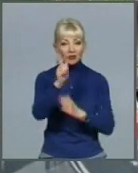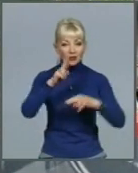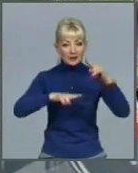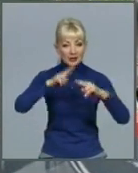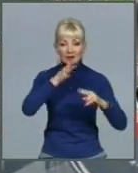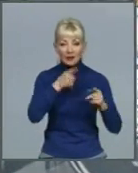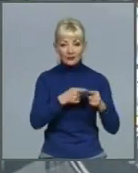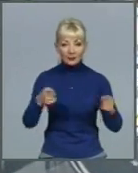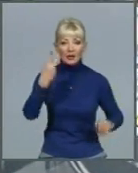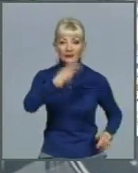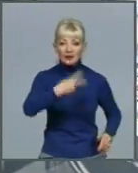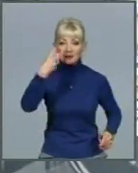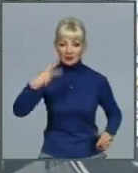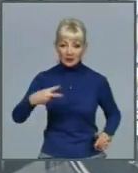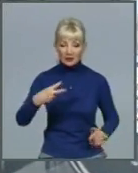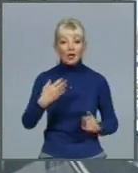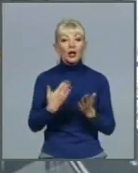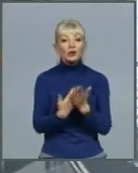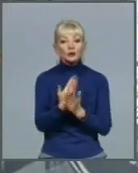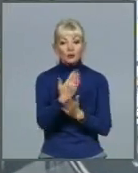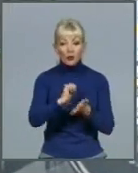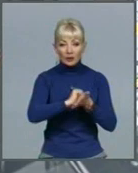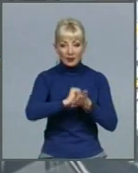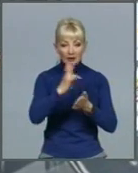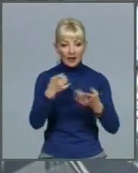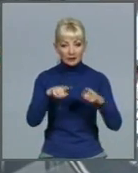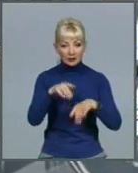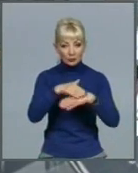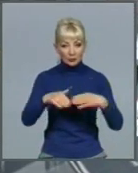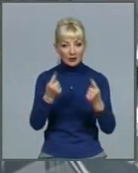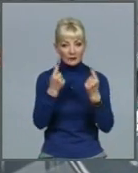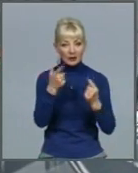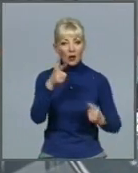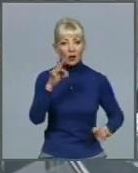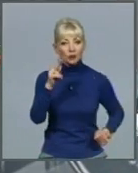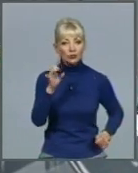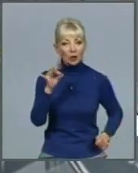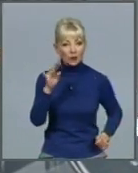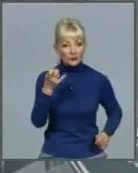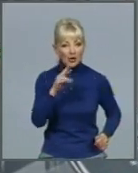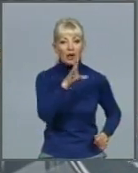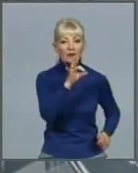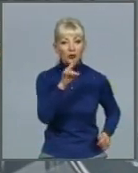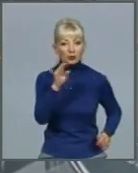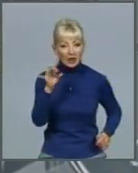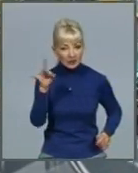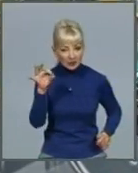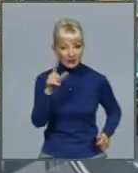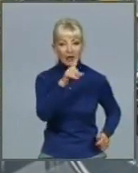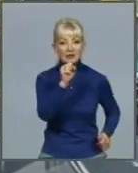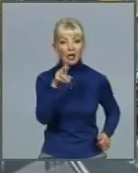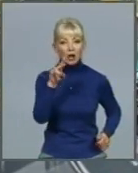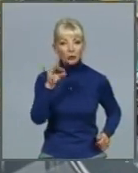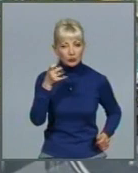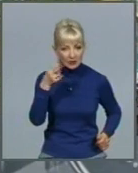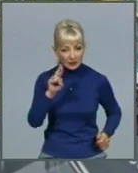нове покриття з'явилося на таких вулицях, як Велика Гончарівська, Володарського, Залютинська, Холодногірська, Мохначанська, Деповська,